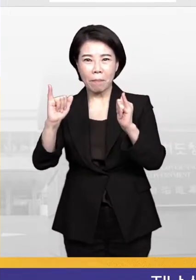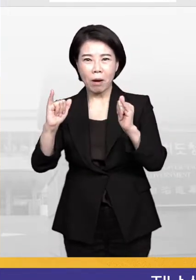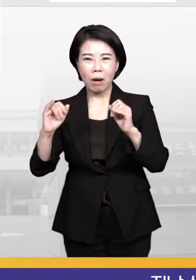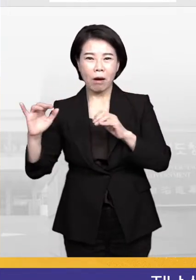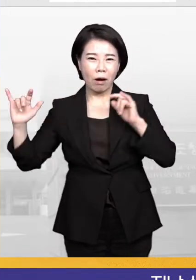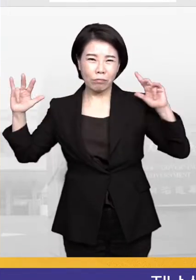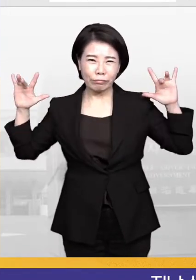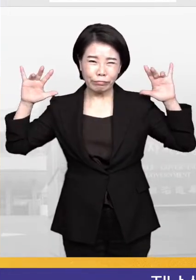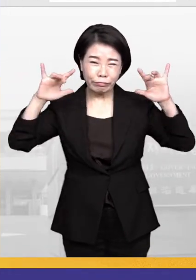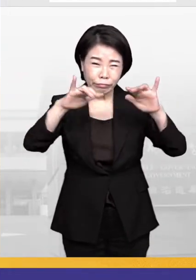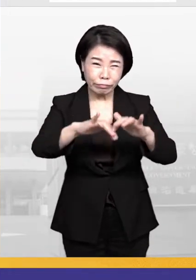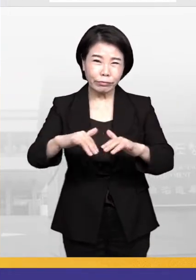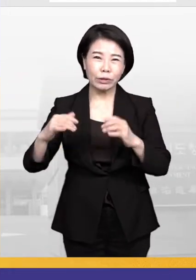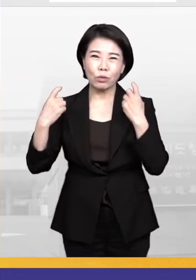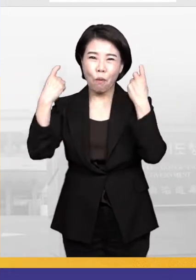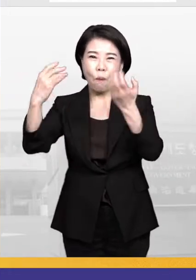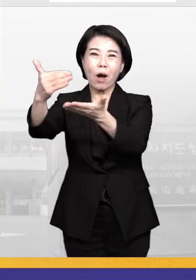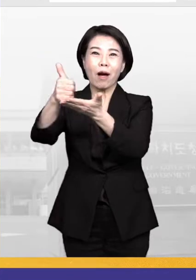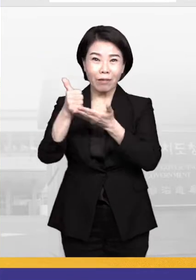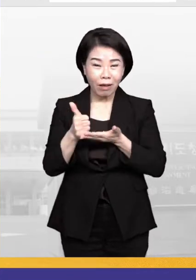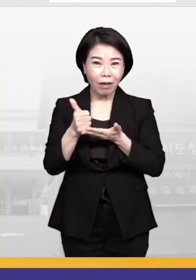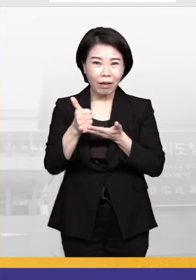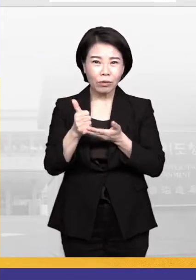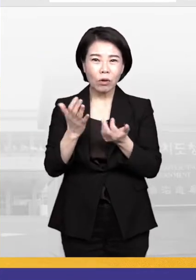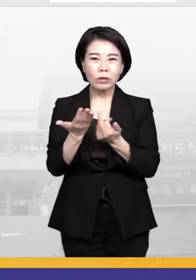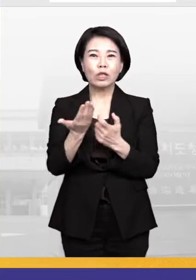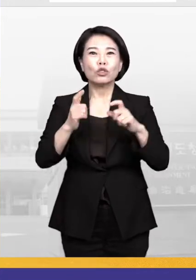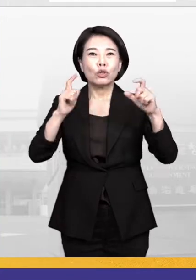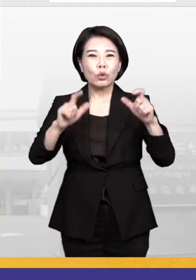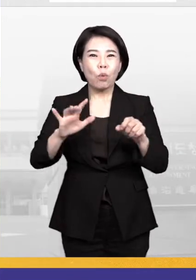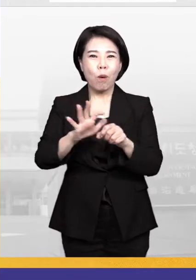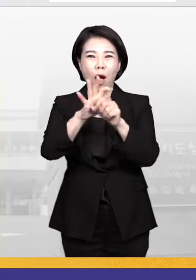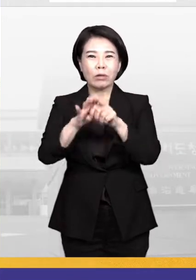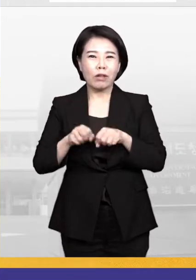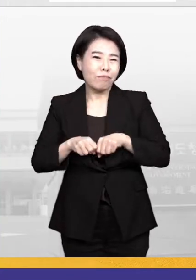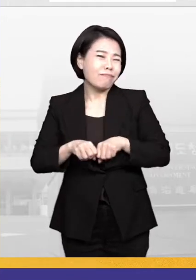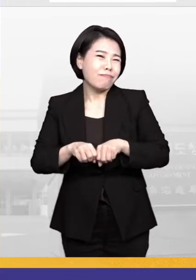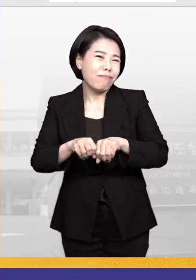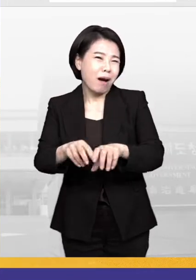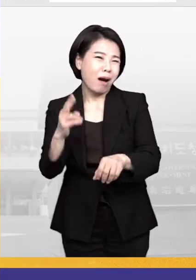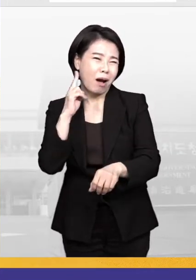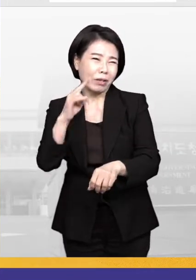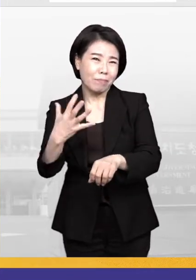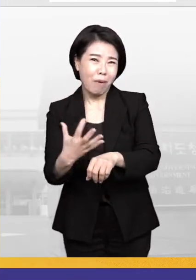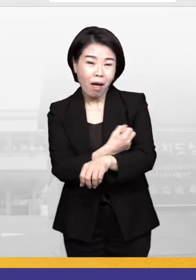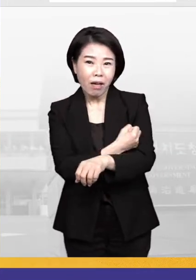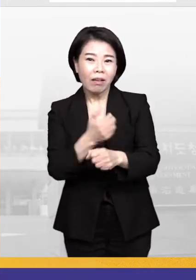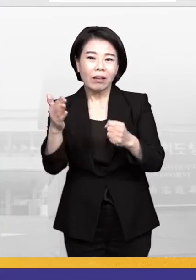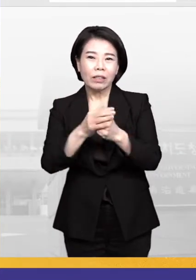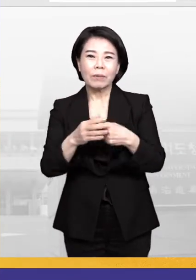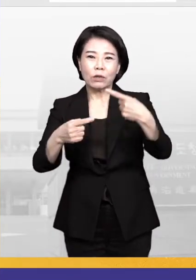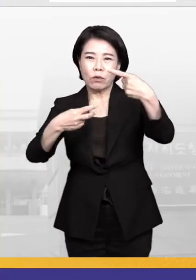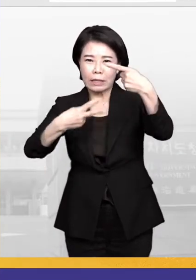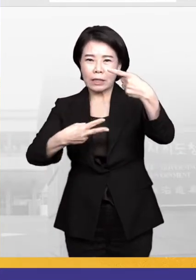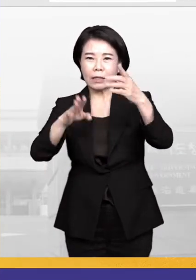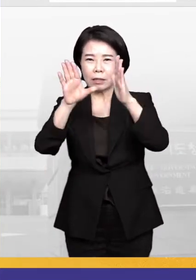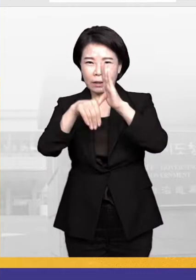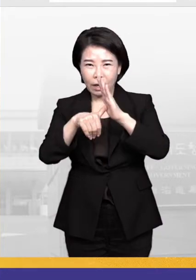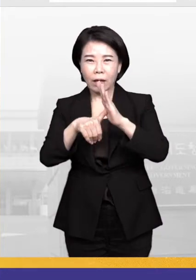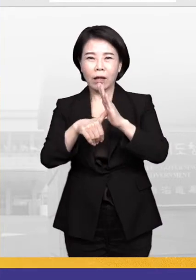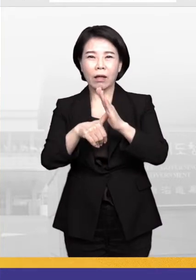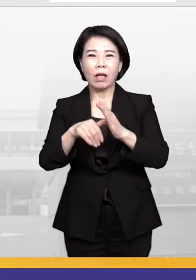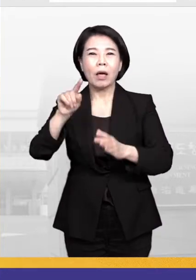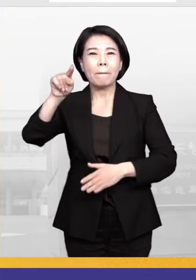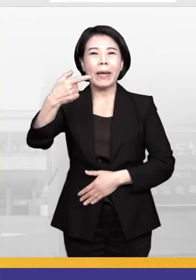관광객이 입도한 이후 제주에서는 코로나19 확산이 급속도로 퍼졌습니다. 이 일에는 역대 최다 규모인